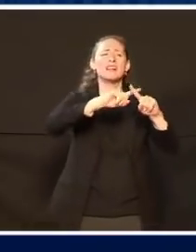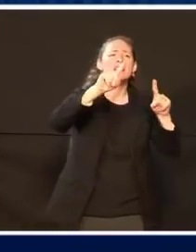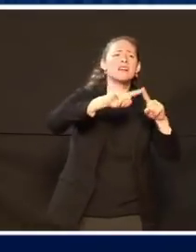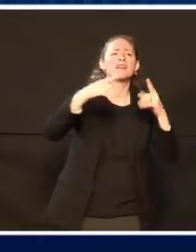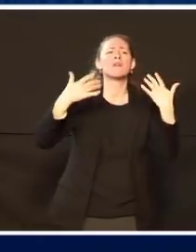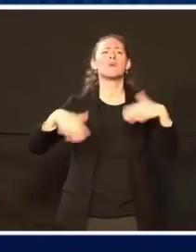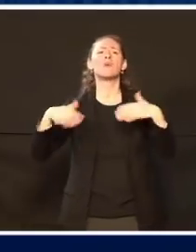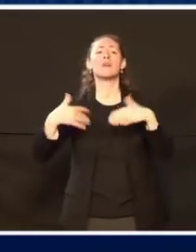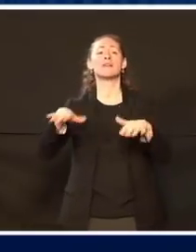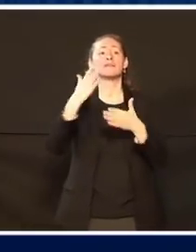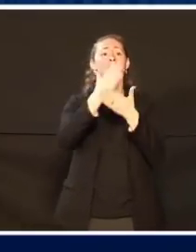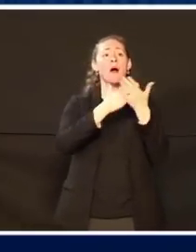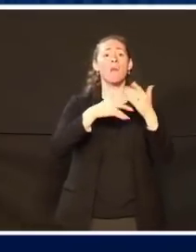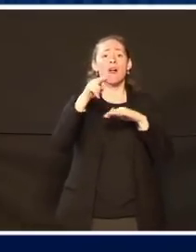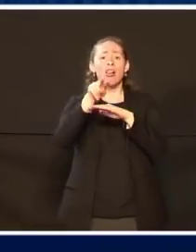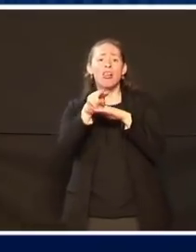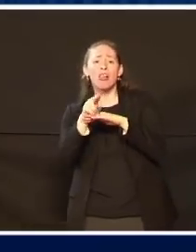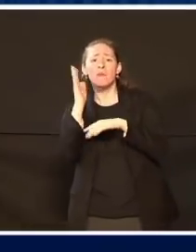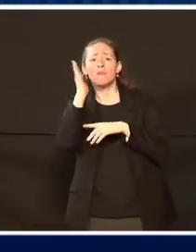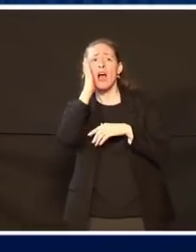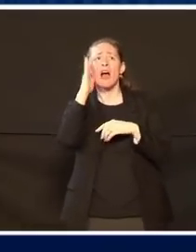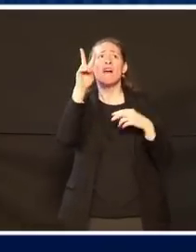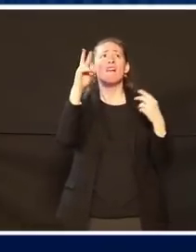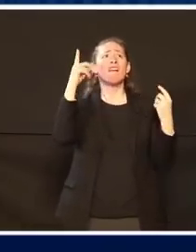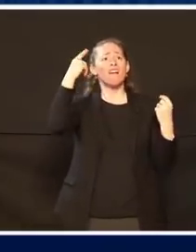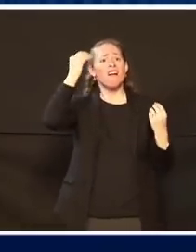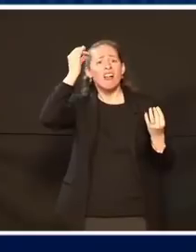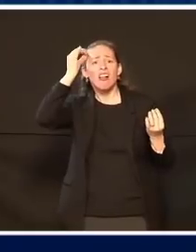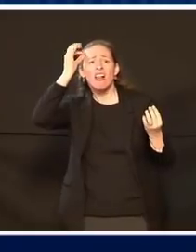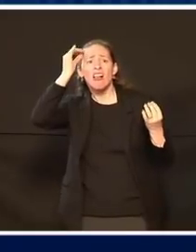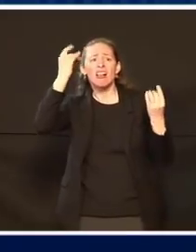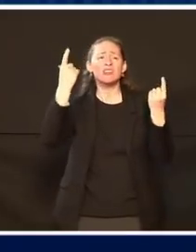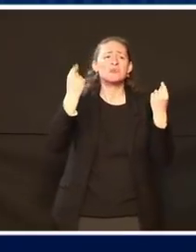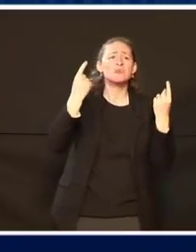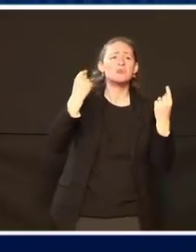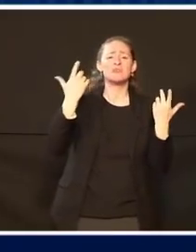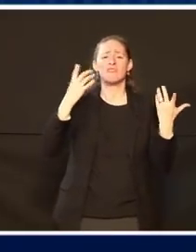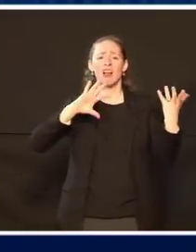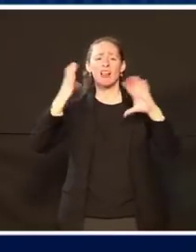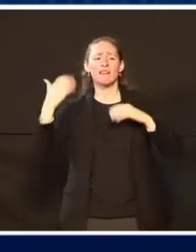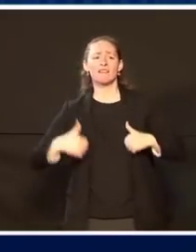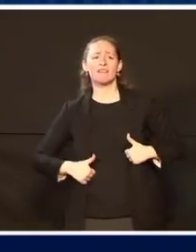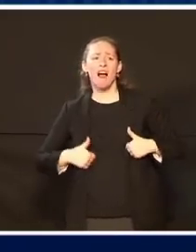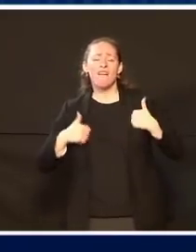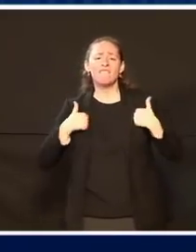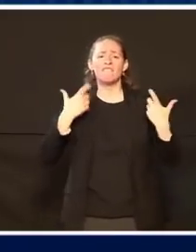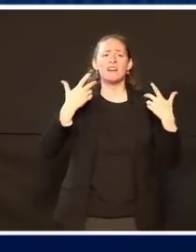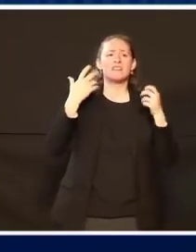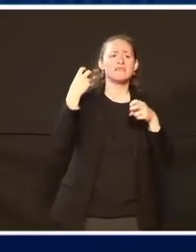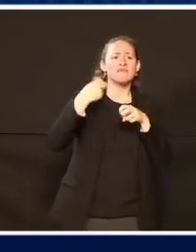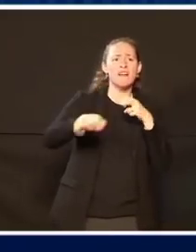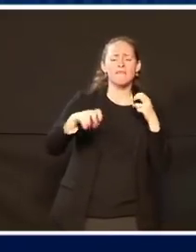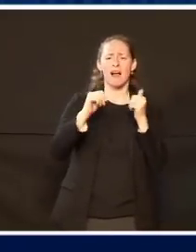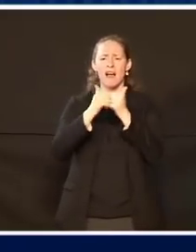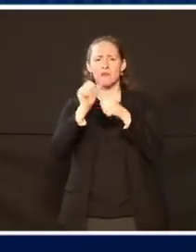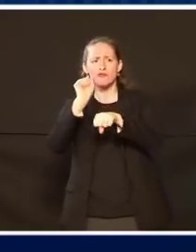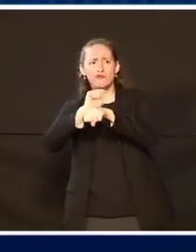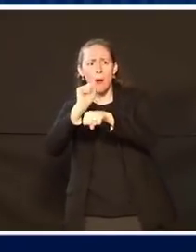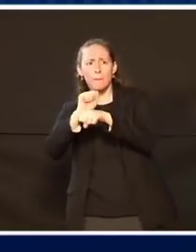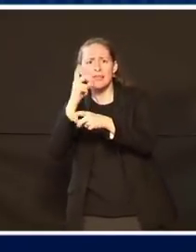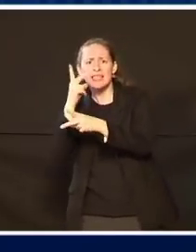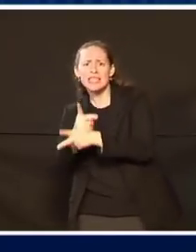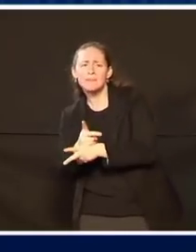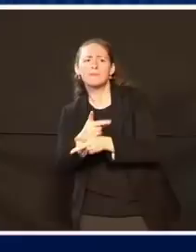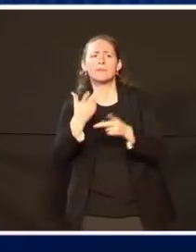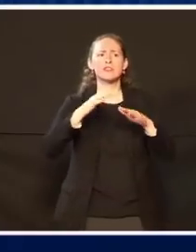die Decke schauen in Verzweiflung. Eine Menge Leute kämpfen um ihre Jobs, machen sich Sorgen. Viele Leute